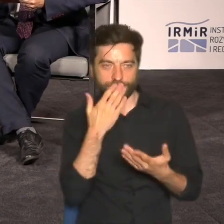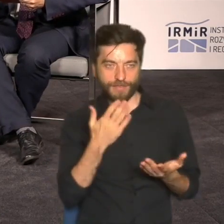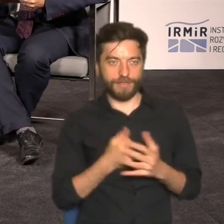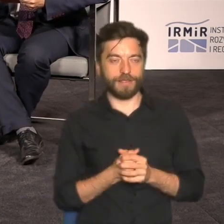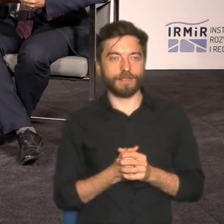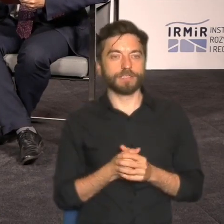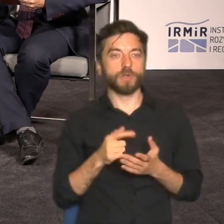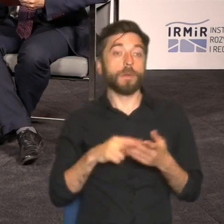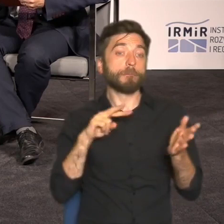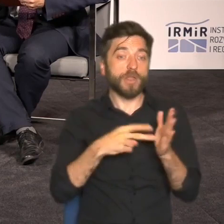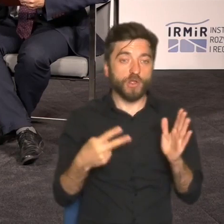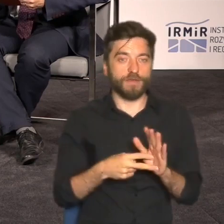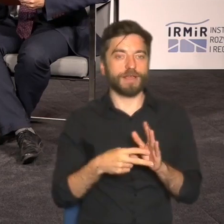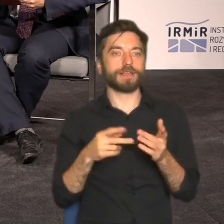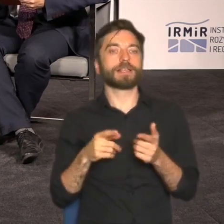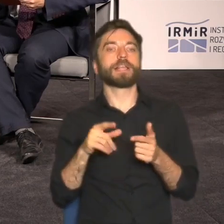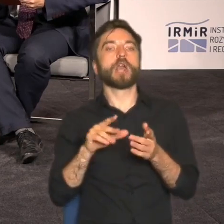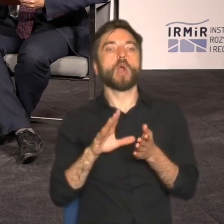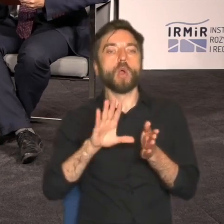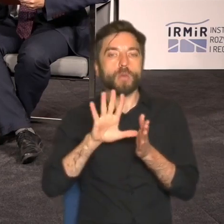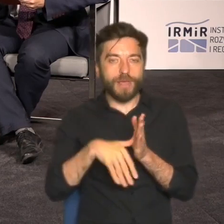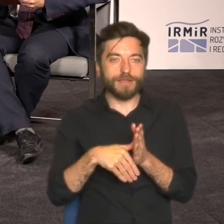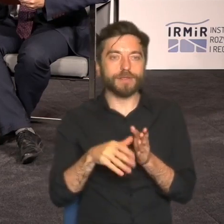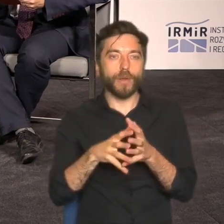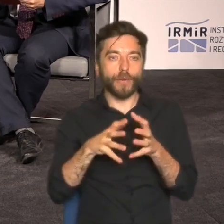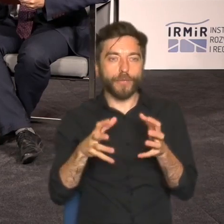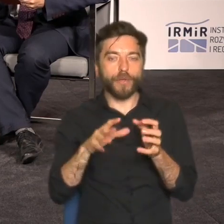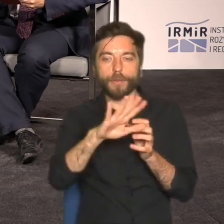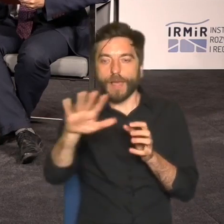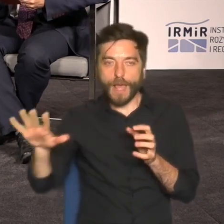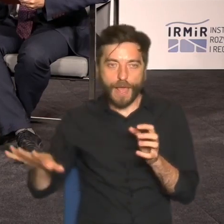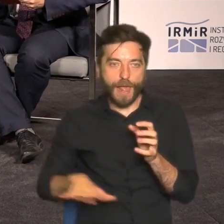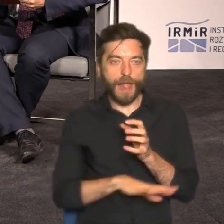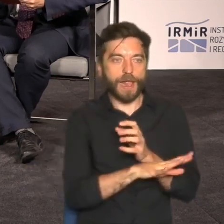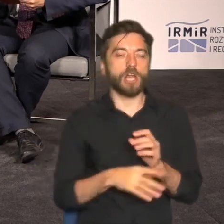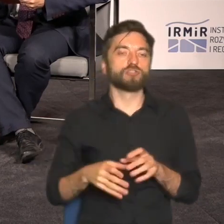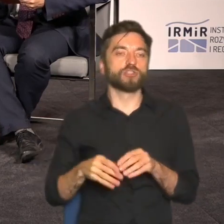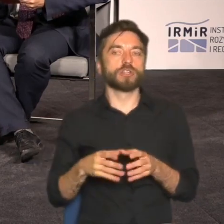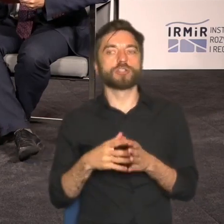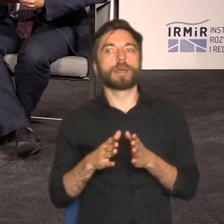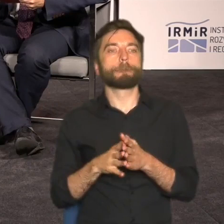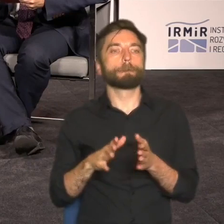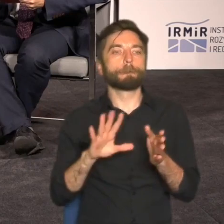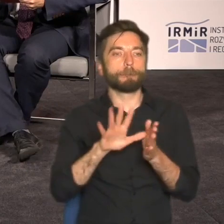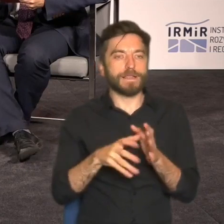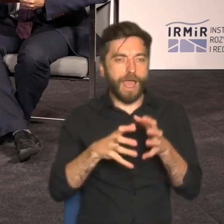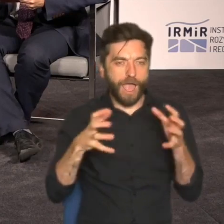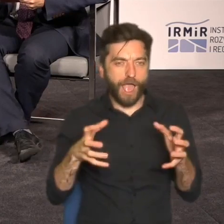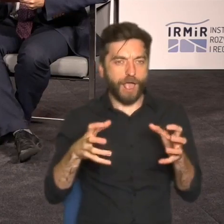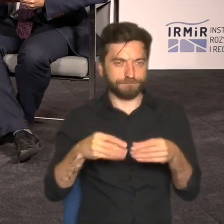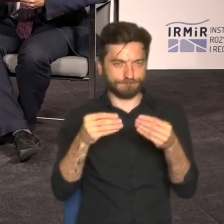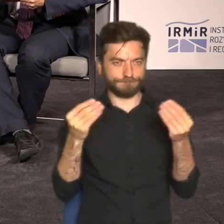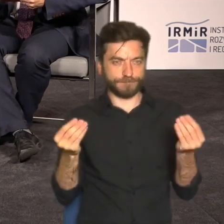suburbanizacji czy w ogóle rozwoju przestrzennego metropolii może pierwsze pytanie do pana